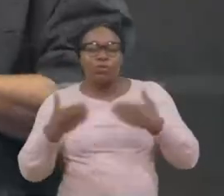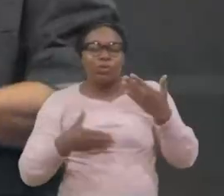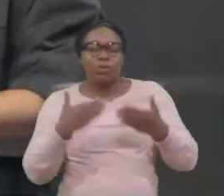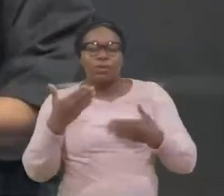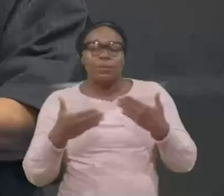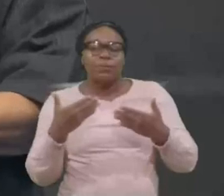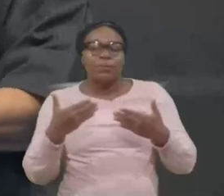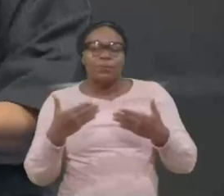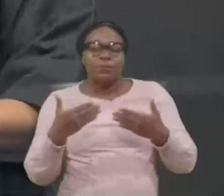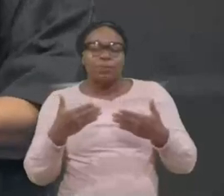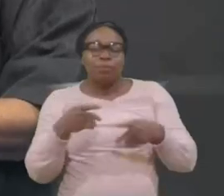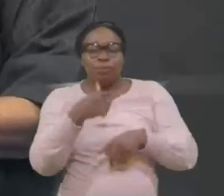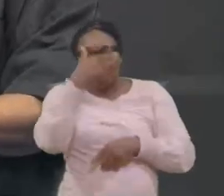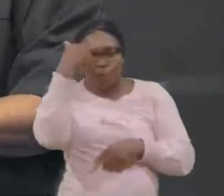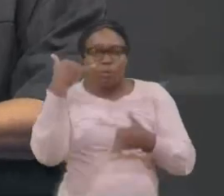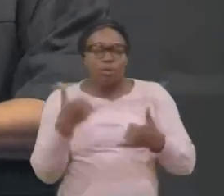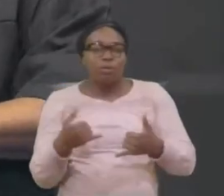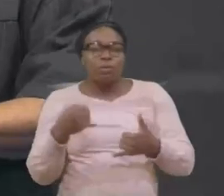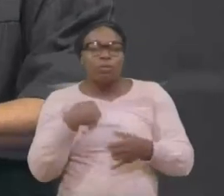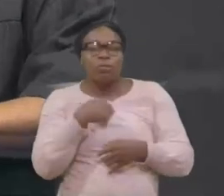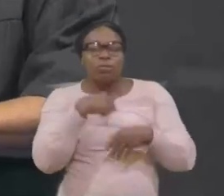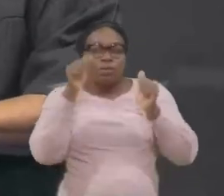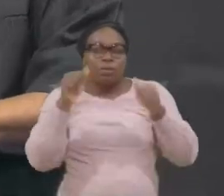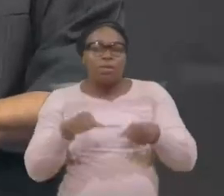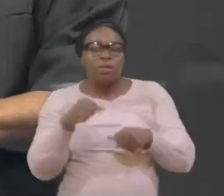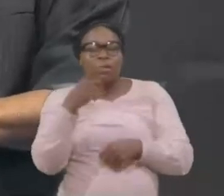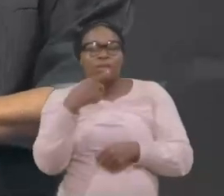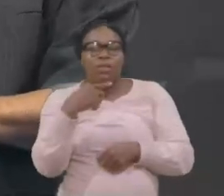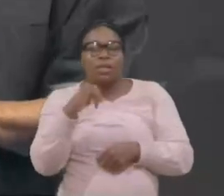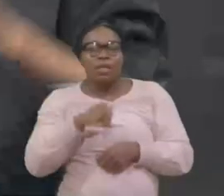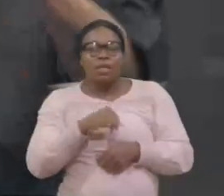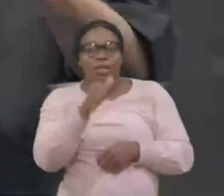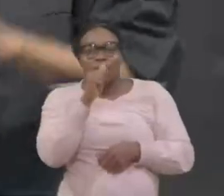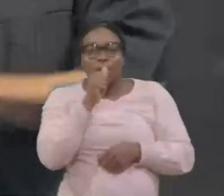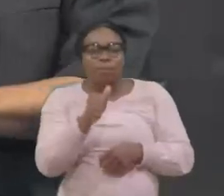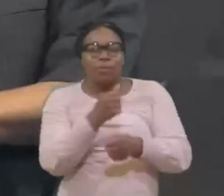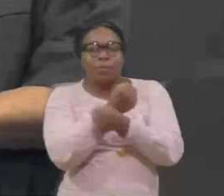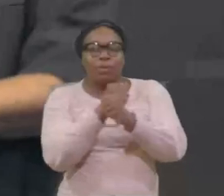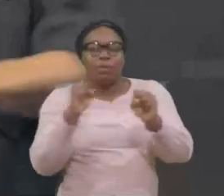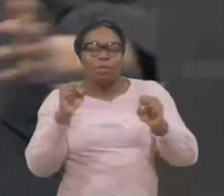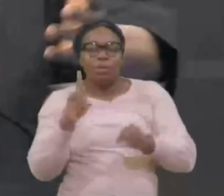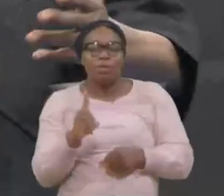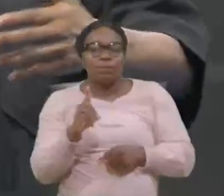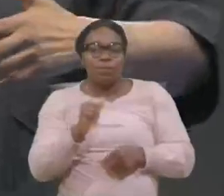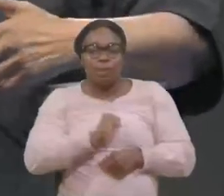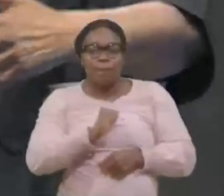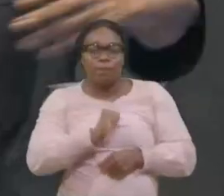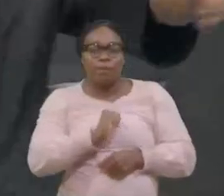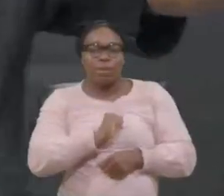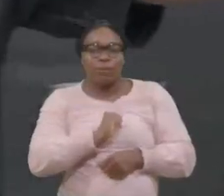maintenant nous pouvons dire je suis sauvé personnel